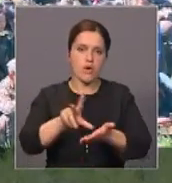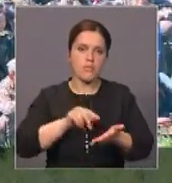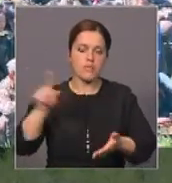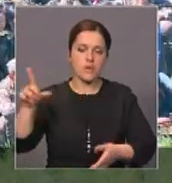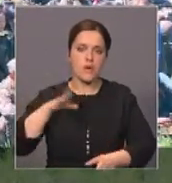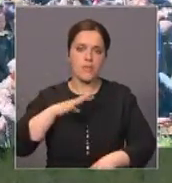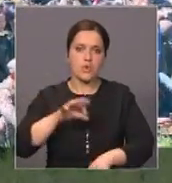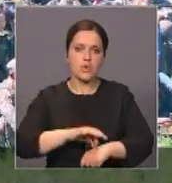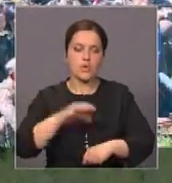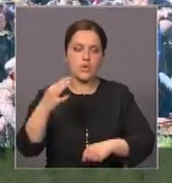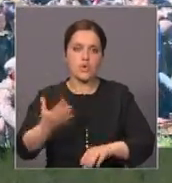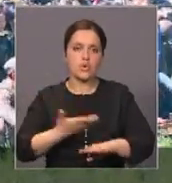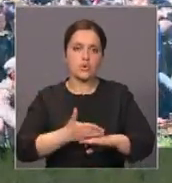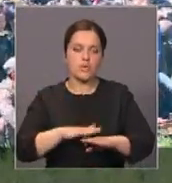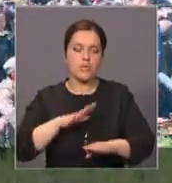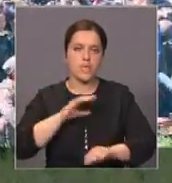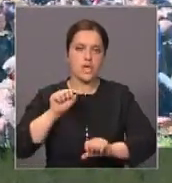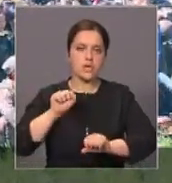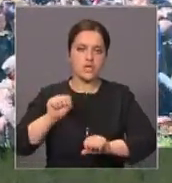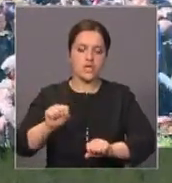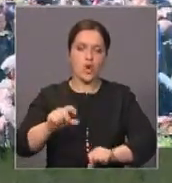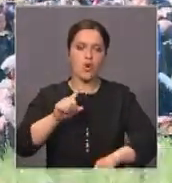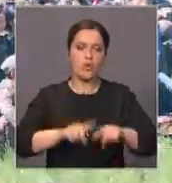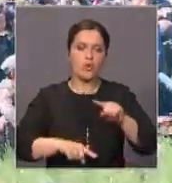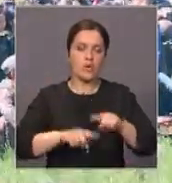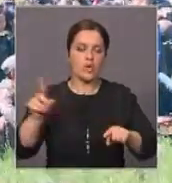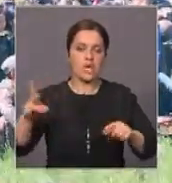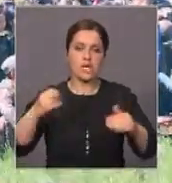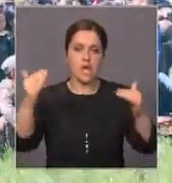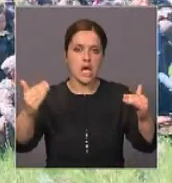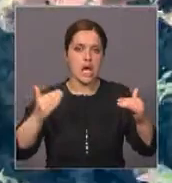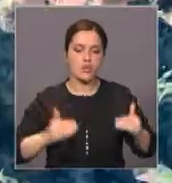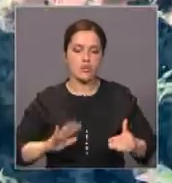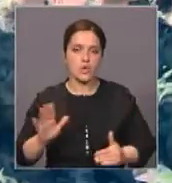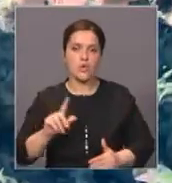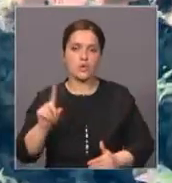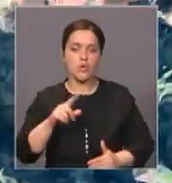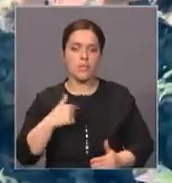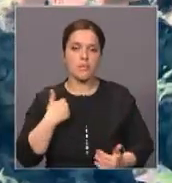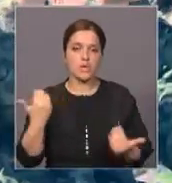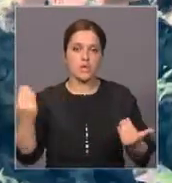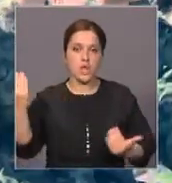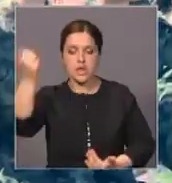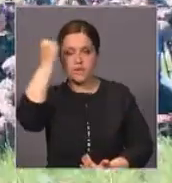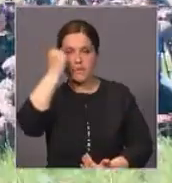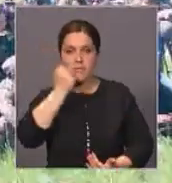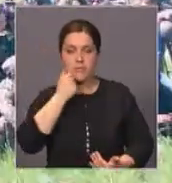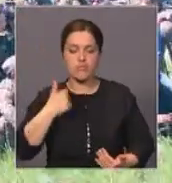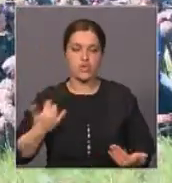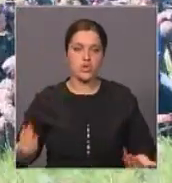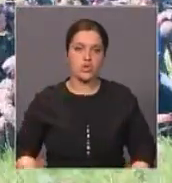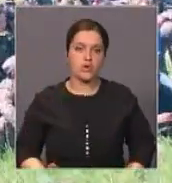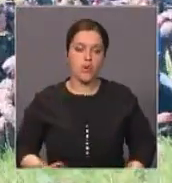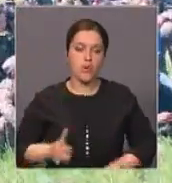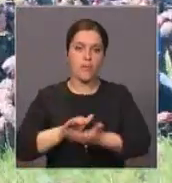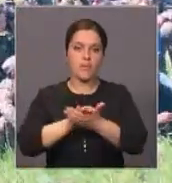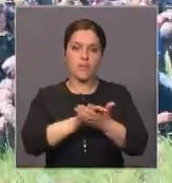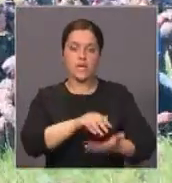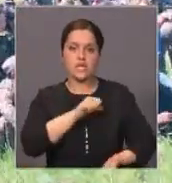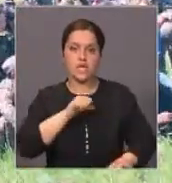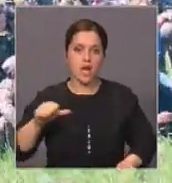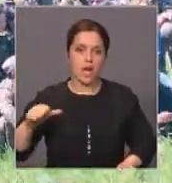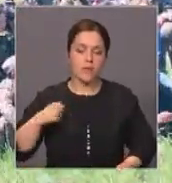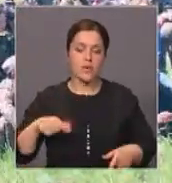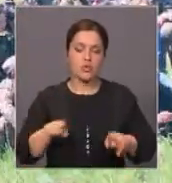кровь за Родину, не отступали, чтобы мы сейчас могли жить мирно, под чистым небом. Сам тоже